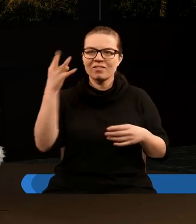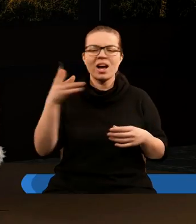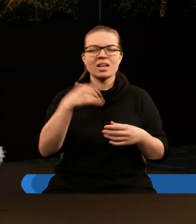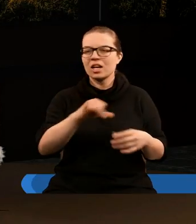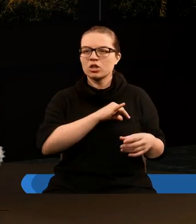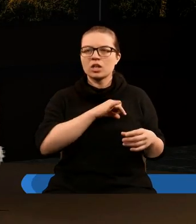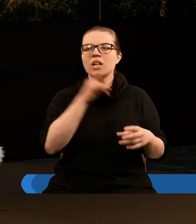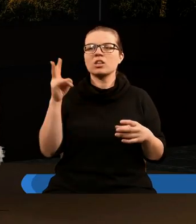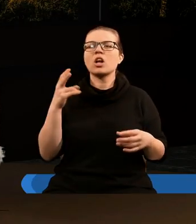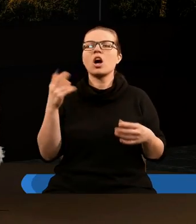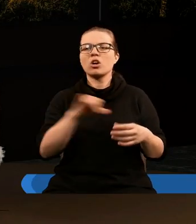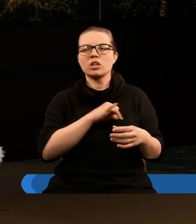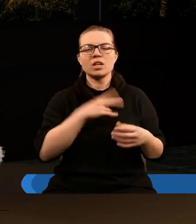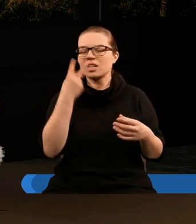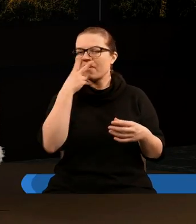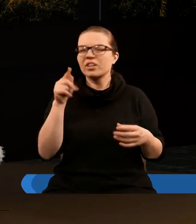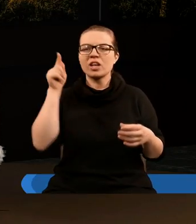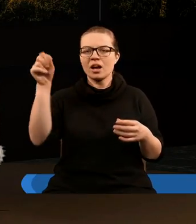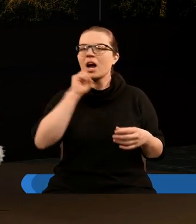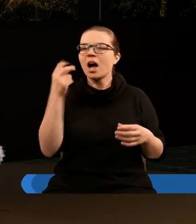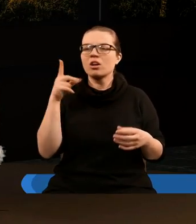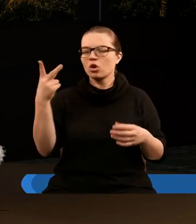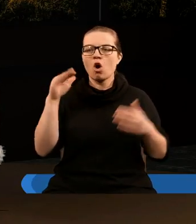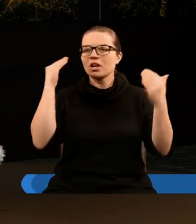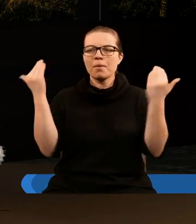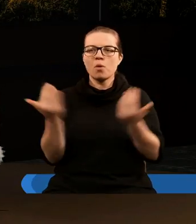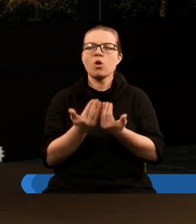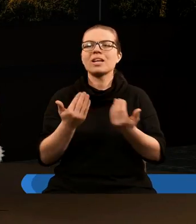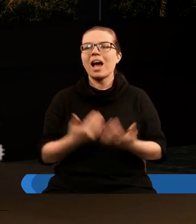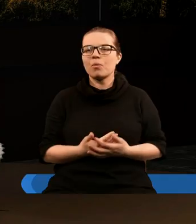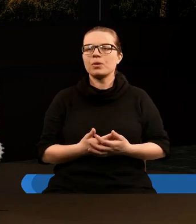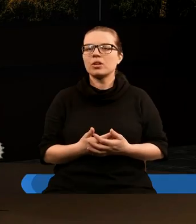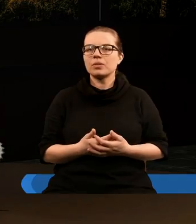nie grzeszy. Każdy, kto grzeszy, nie widział go, ani go nie poznał.